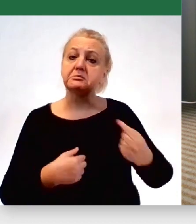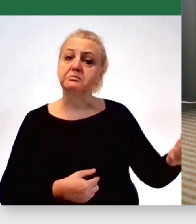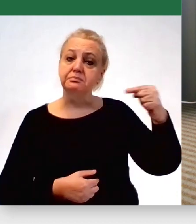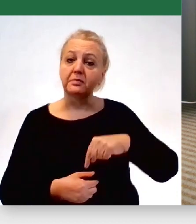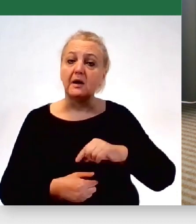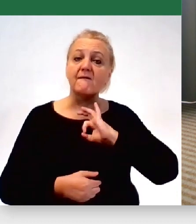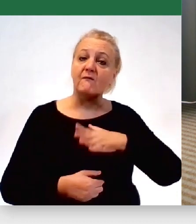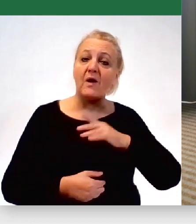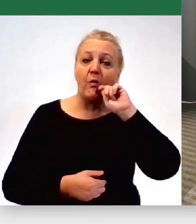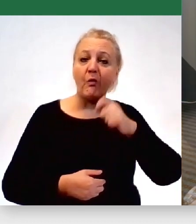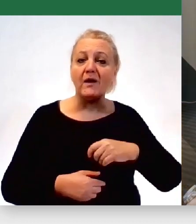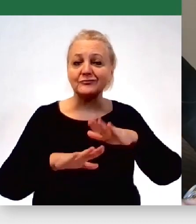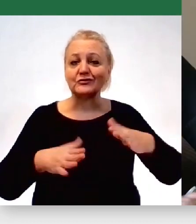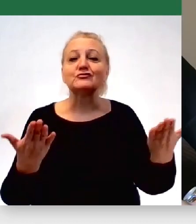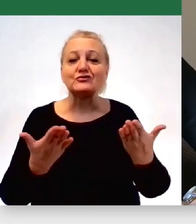swojego Ukraińca?